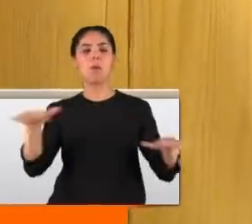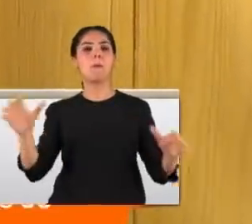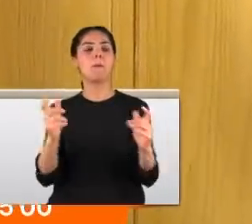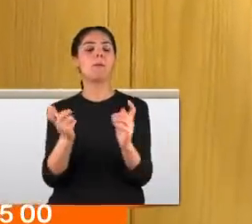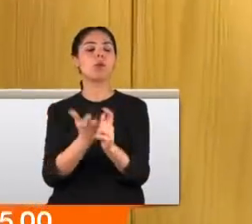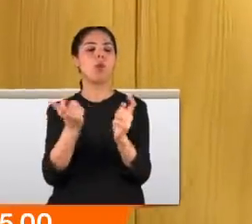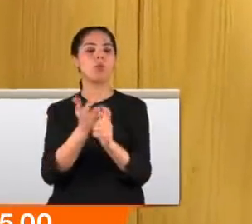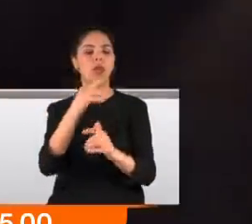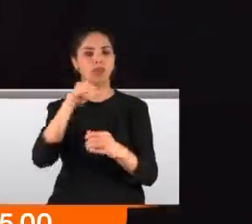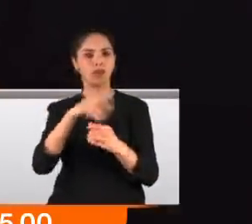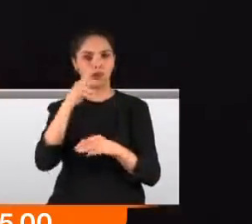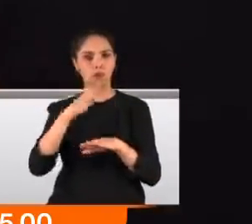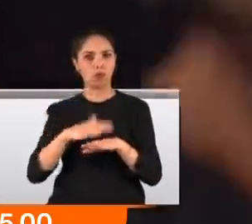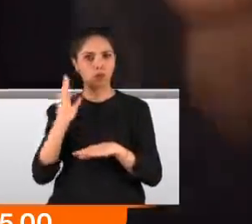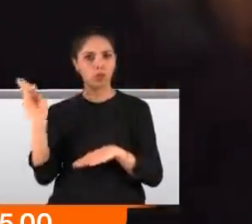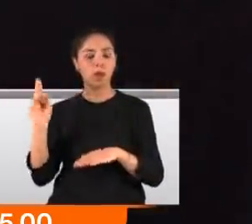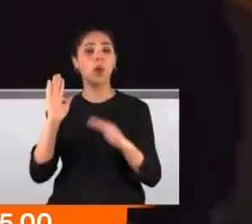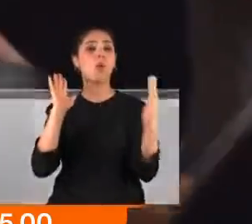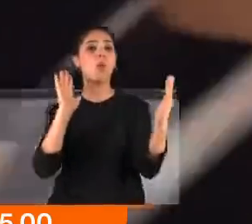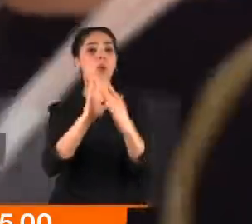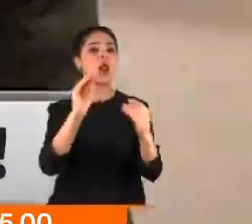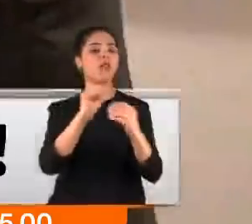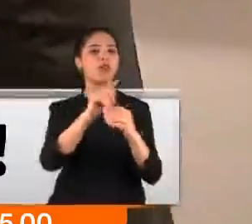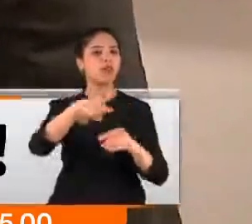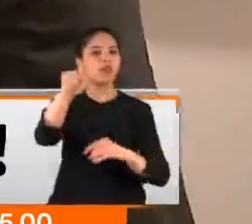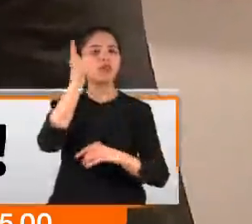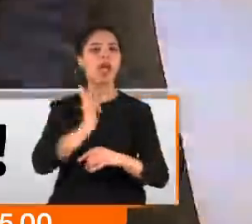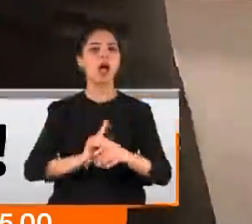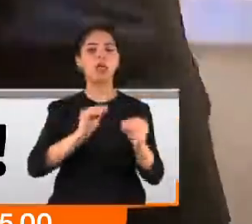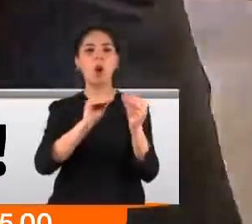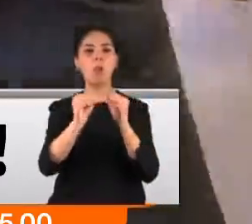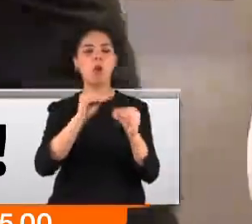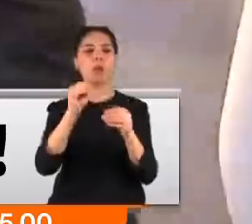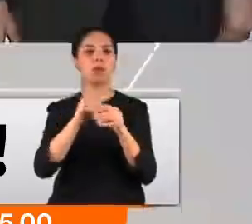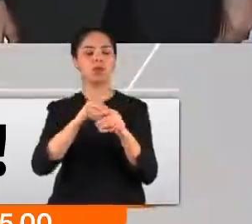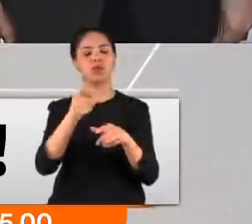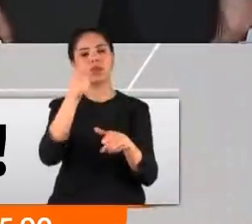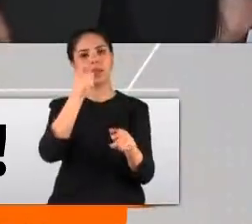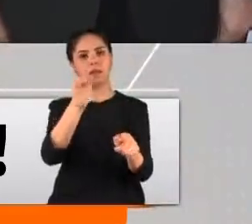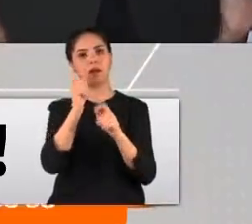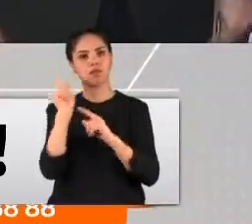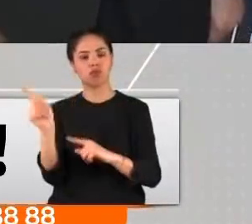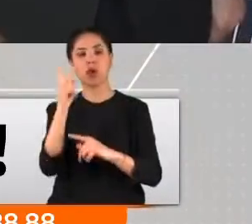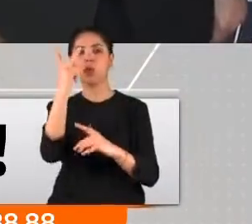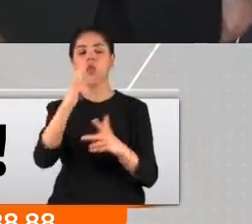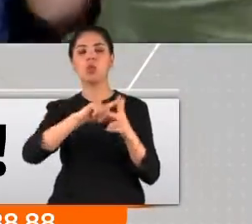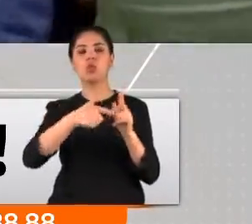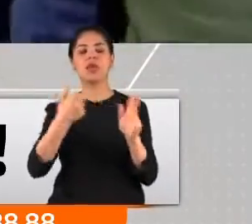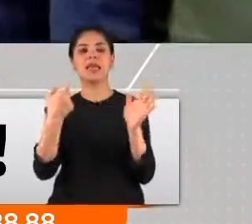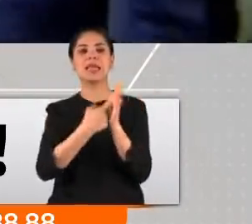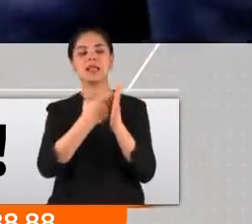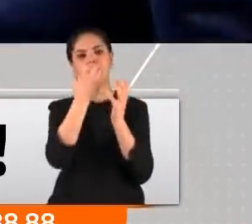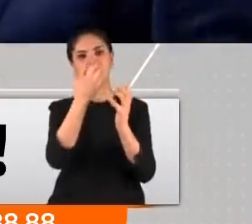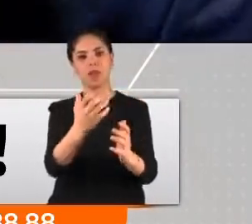grup toplantısında konuştu. Muhalefette yaşanan aday krizi hedefindeydi. Üç ismi önerdi. Kimi çıkarırsanız çıkarın.